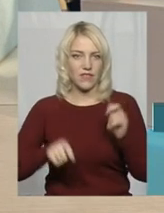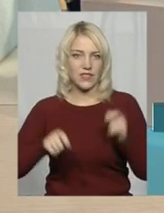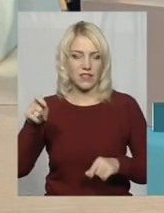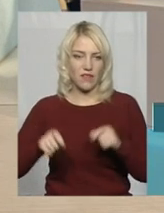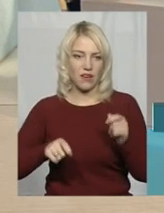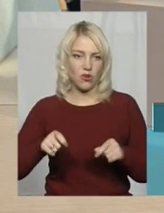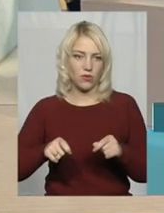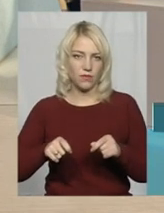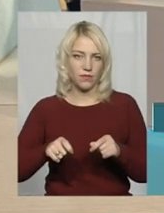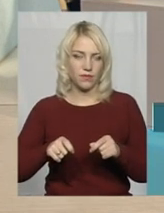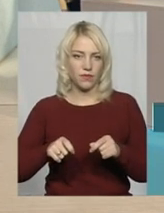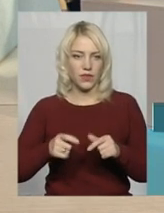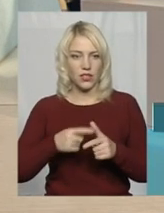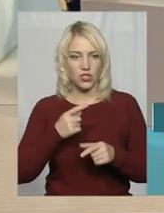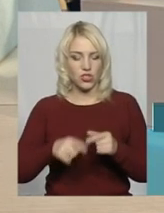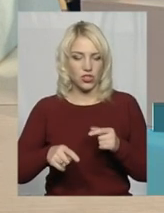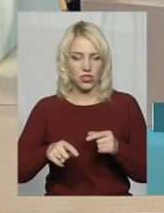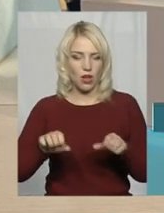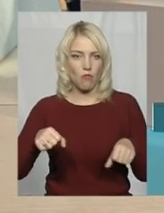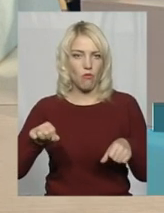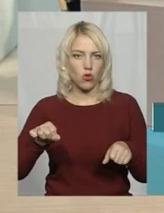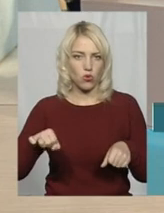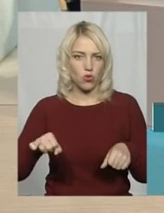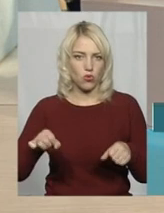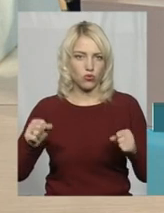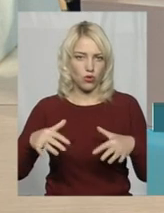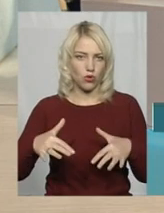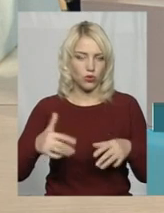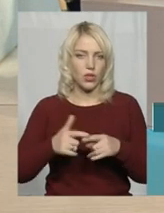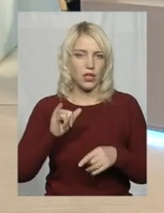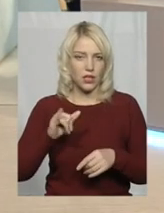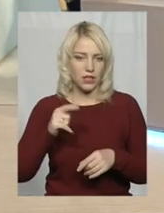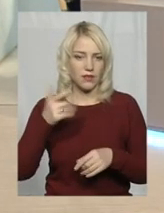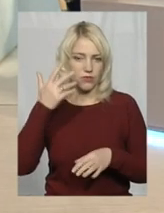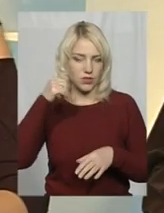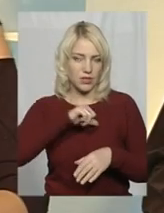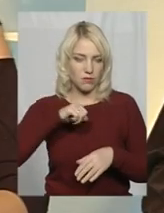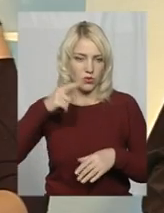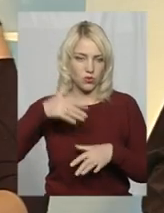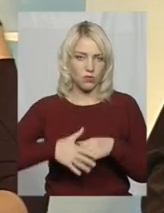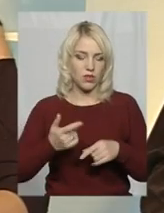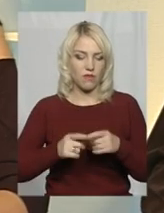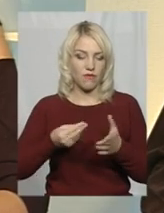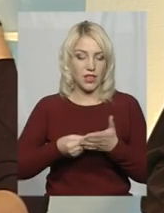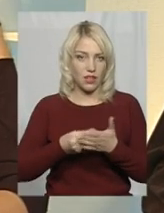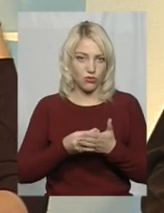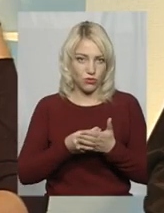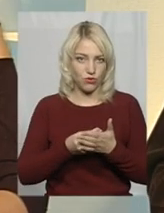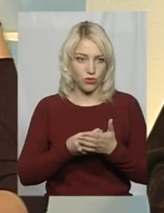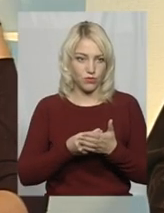чи мото-зльоту. Тобто, самі можете судити, що це дійсно, в фінансовому розумінні, це